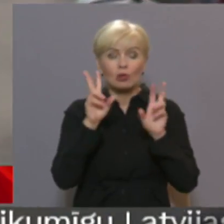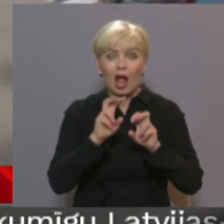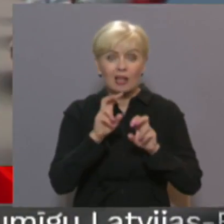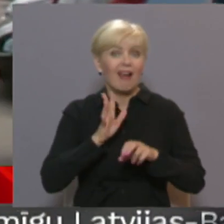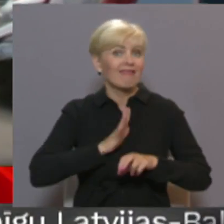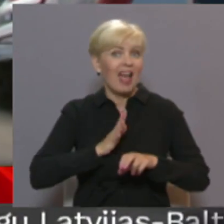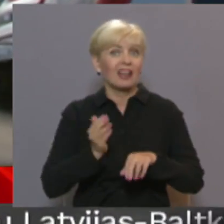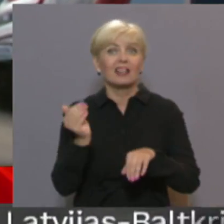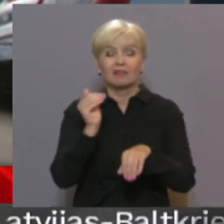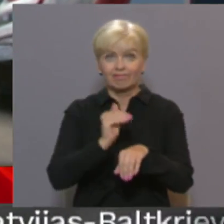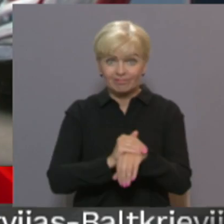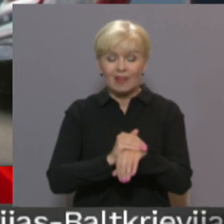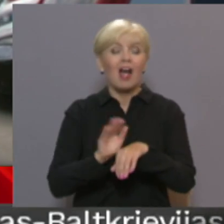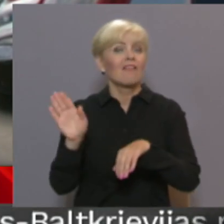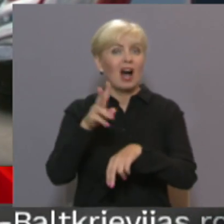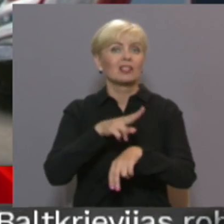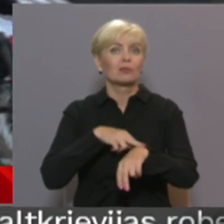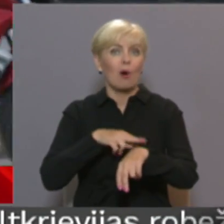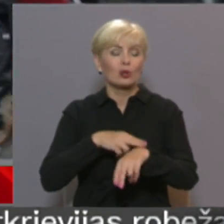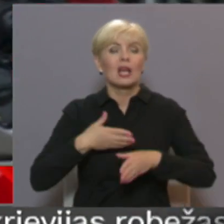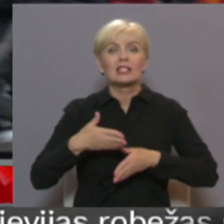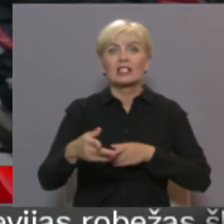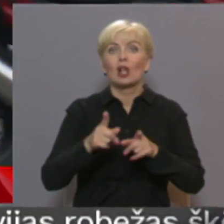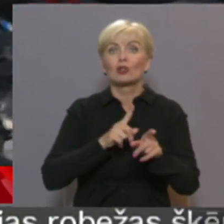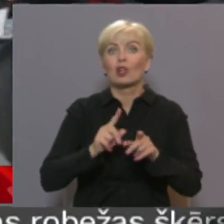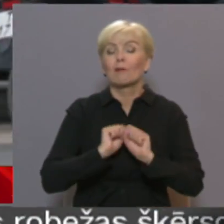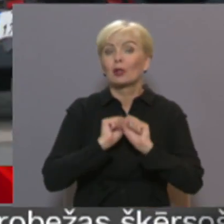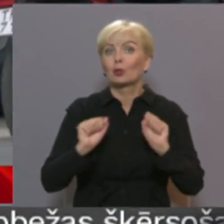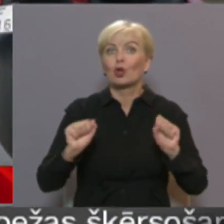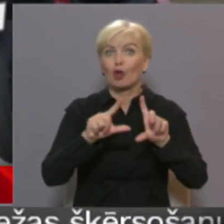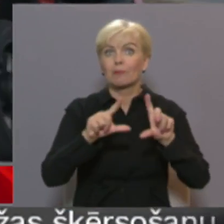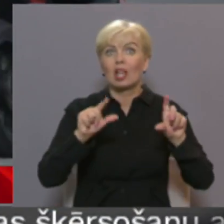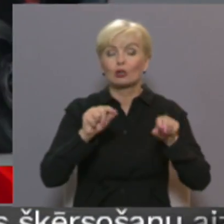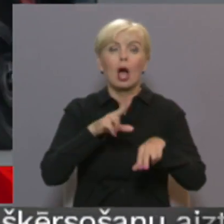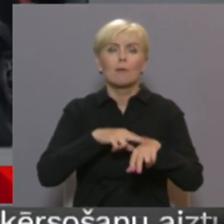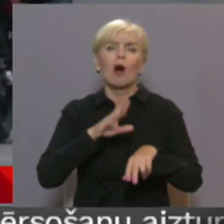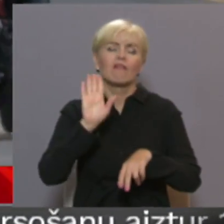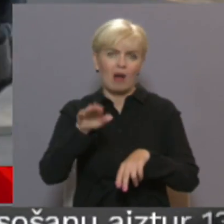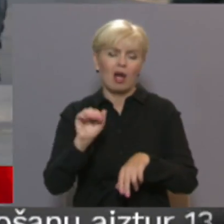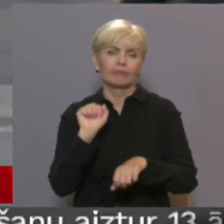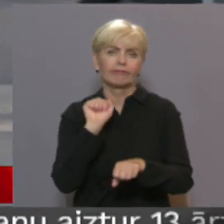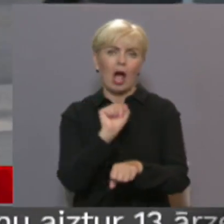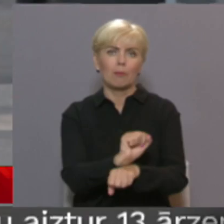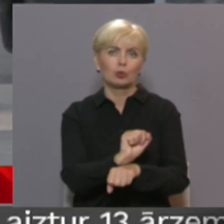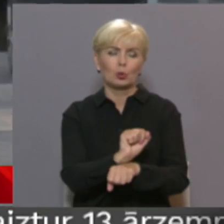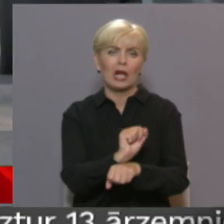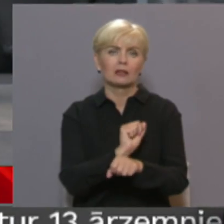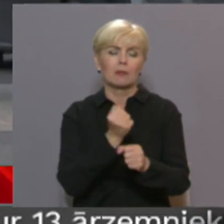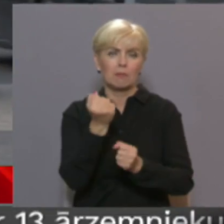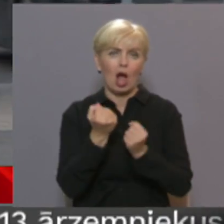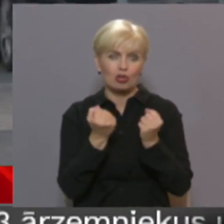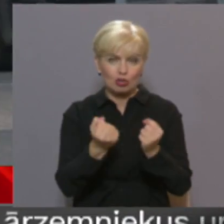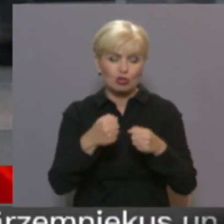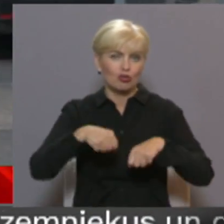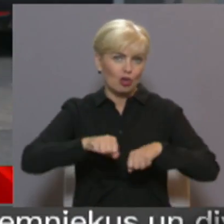pārbaudēs sadarbojas Valsts policija un Ceļu satiksmas drošības direkcija. Policija drīkst apturēt satiksmas dalībnieku, bet drošības